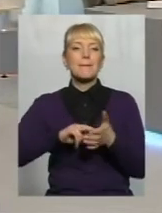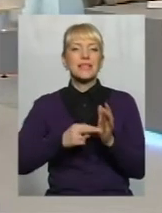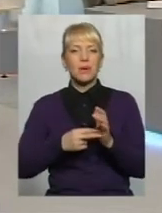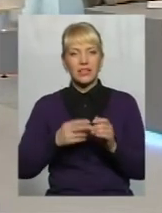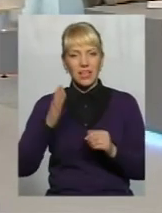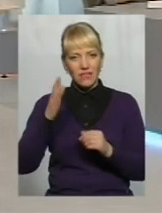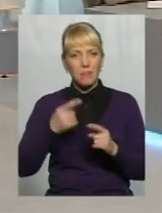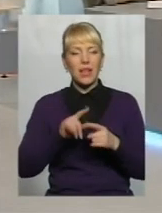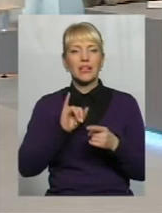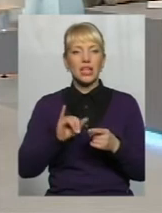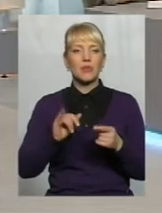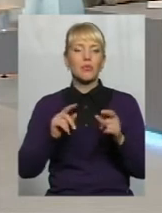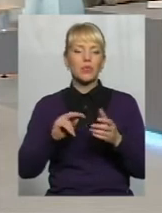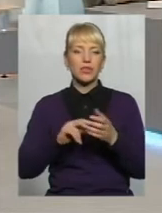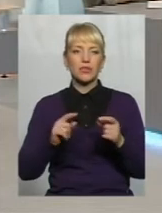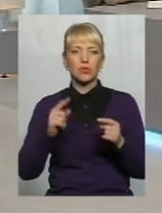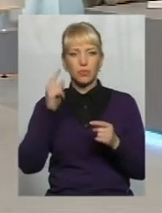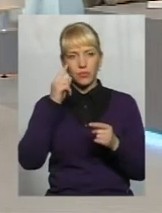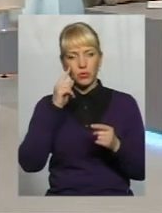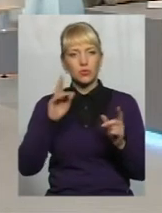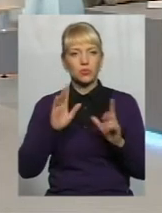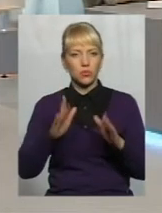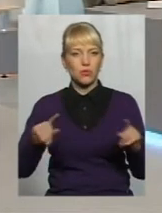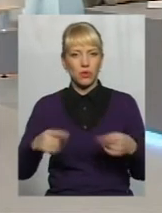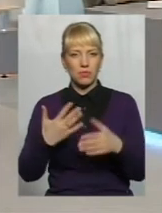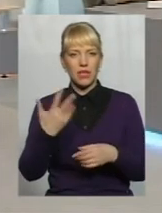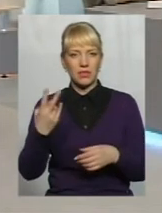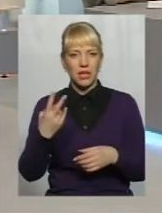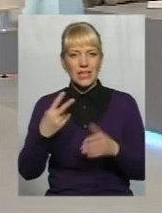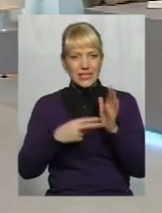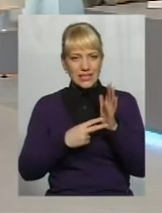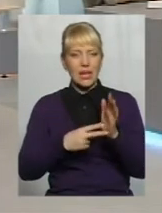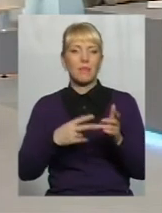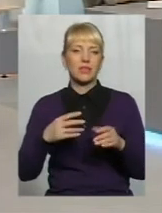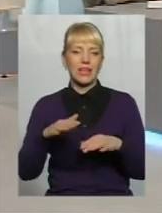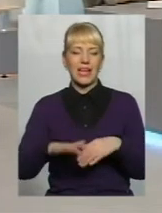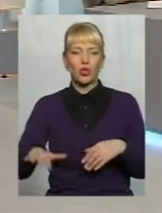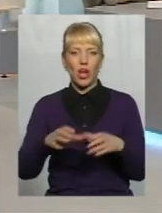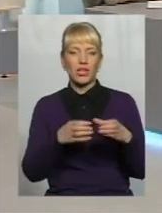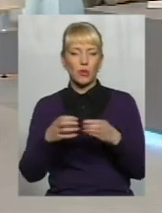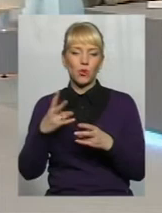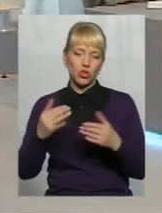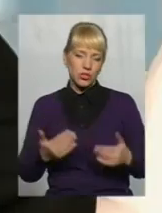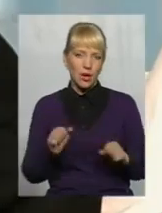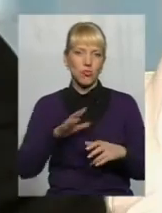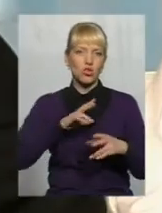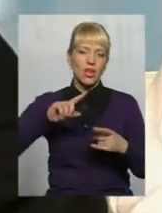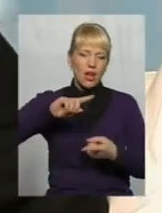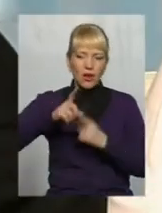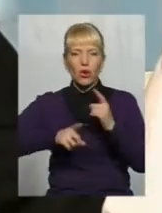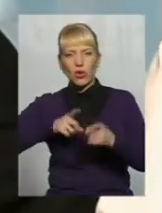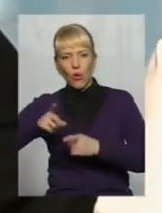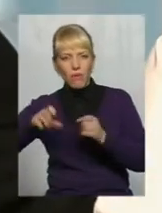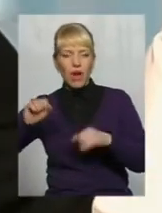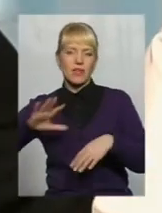до перспективного плану планується створити 57 об'єднаних територіальних громад Але я думаю, що життя може вносити свої коригування Бо конфігурації ще